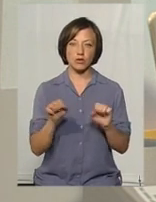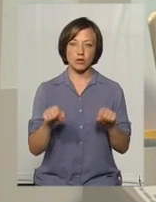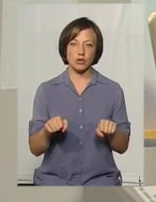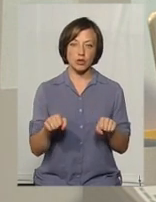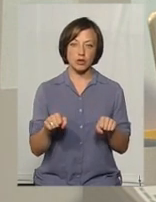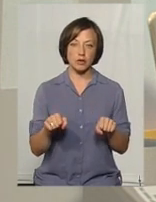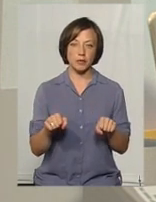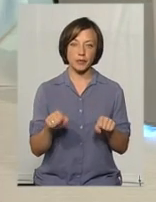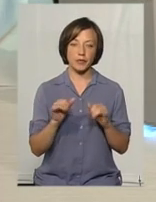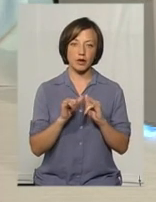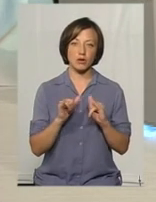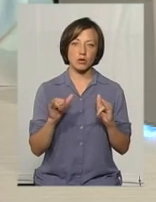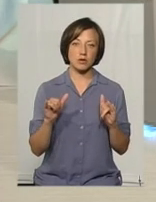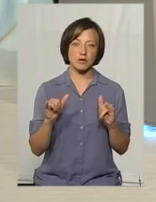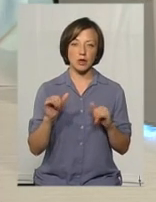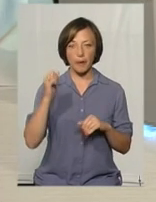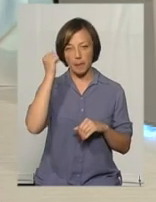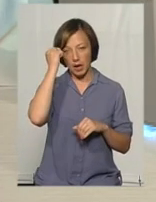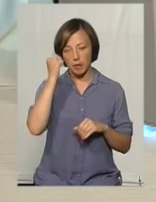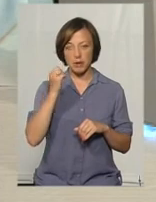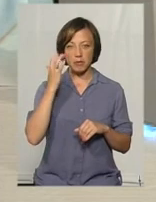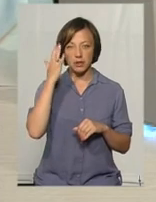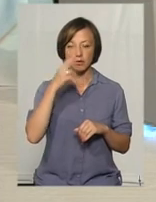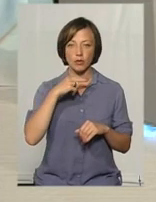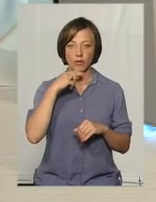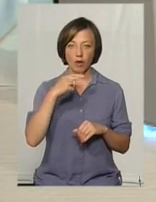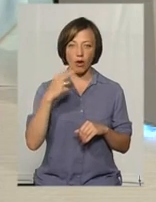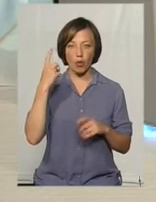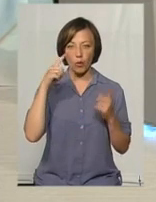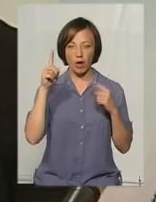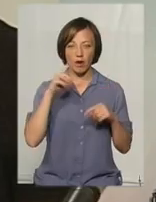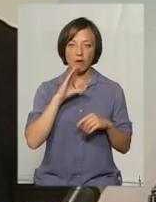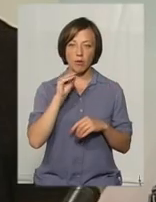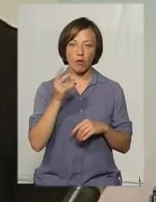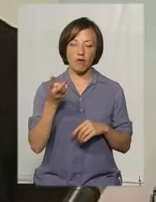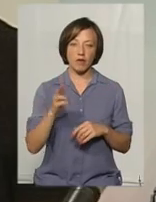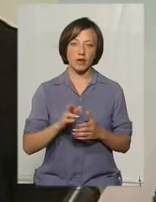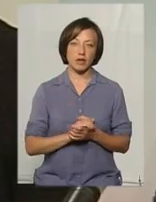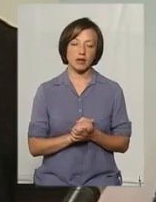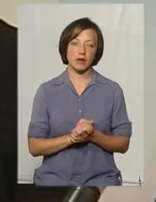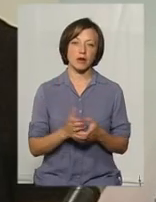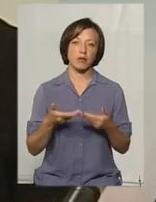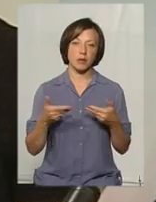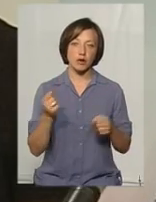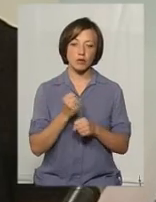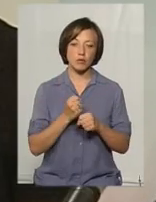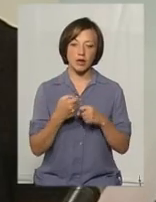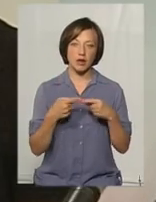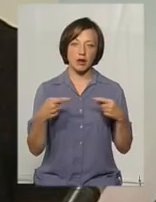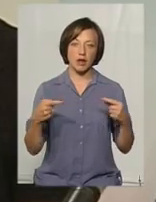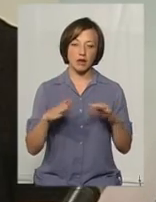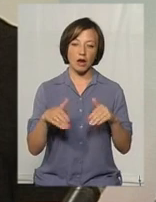розвиток пам'яті, мислення, уваги, уяви, мовлення. Ми розробляємо ряд